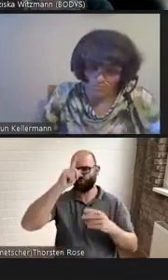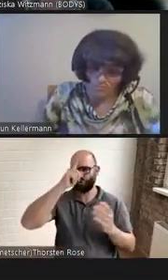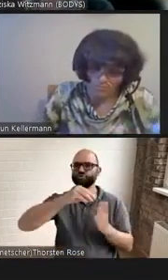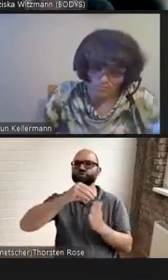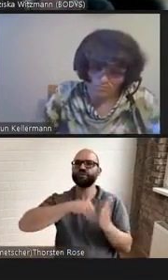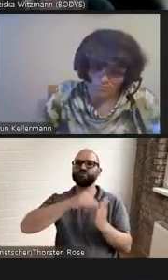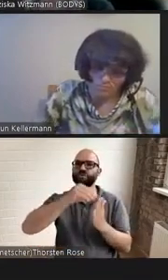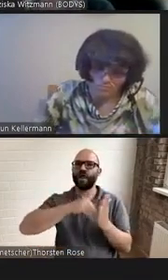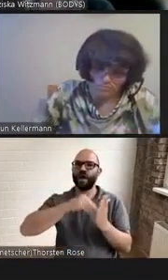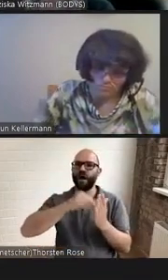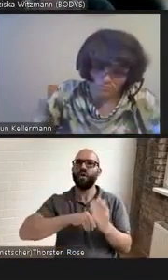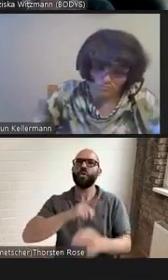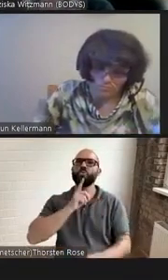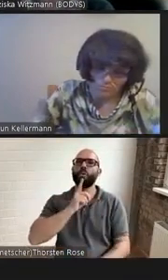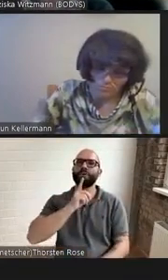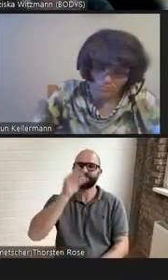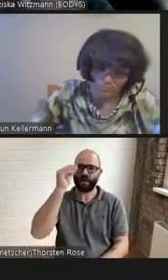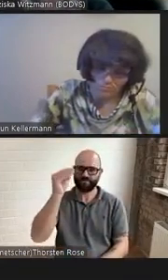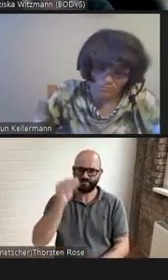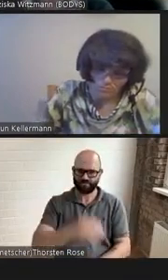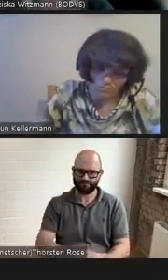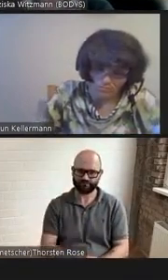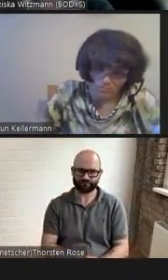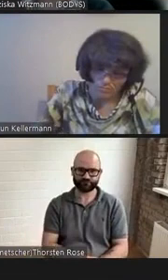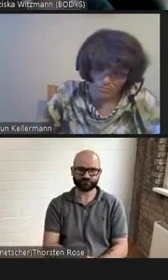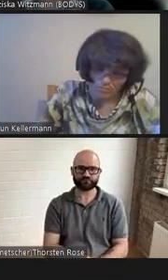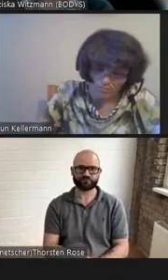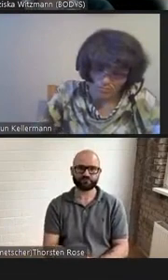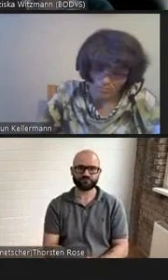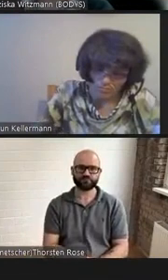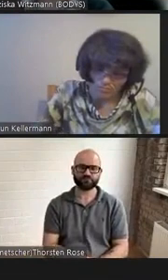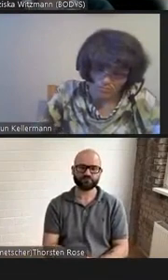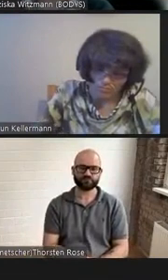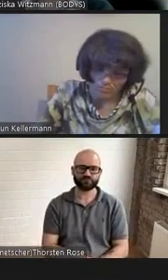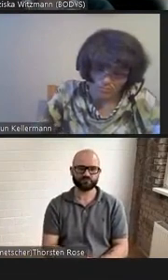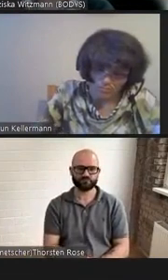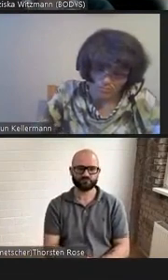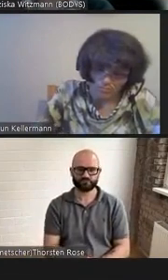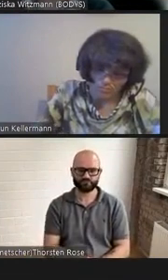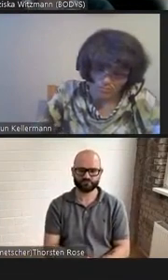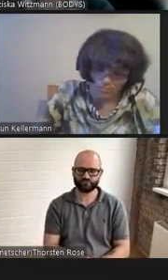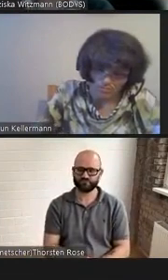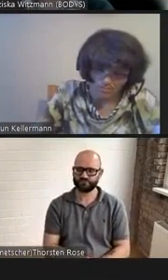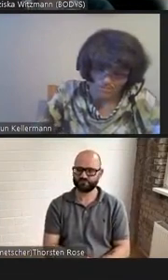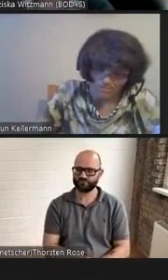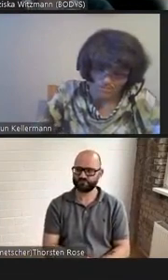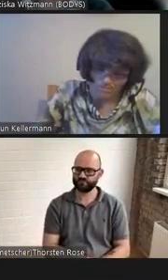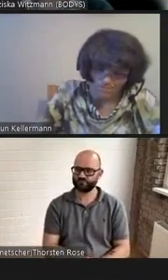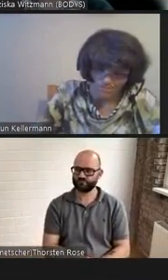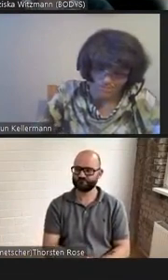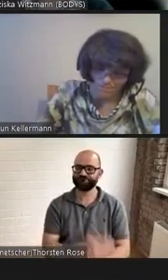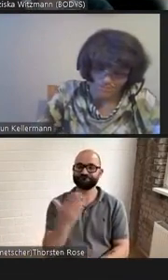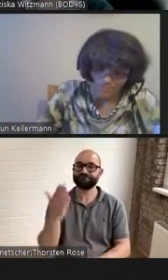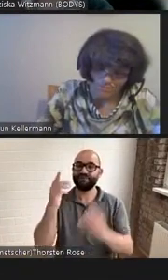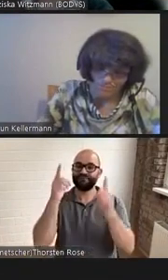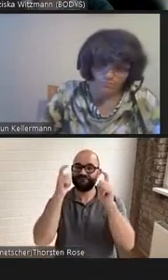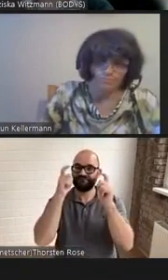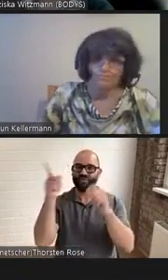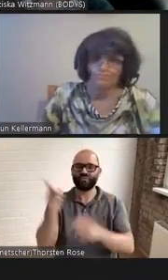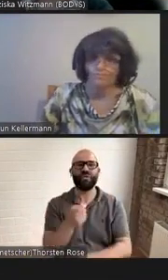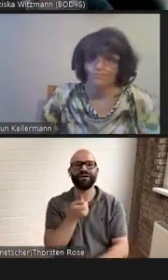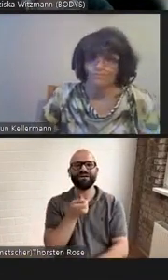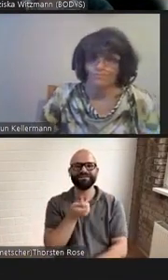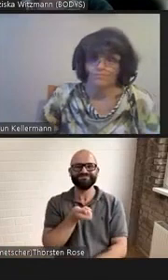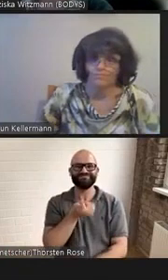Thomas Mann. Ich habe ein Foto mitgebracht, auf dem Thomas Mann lächelt.